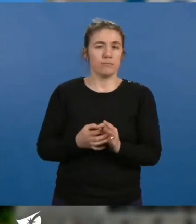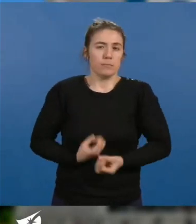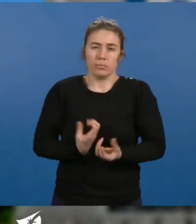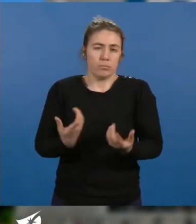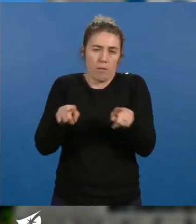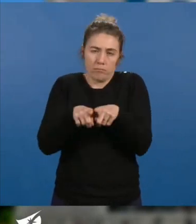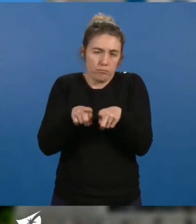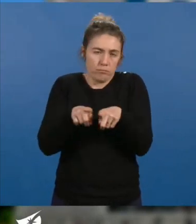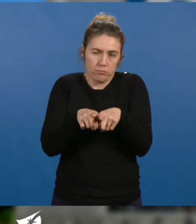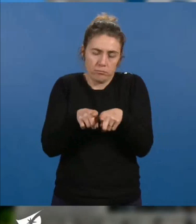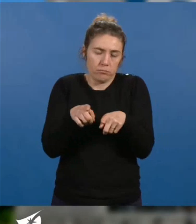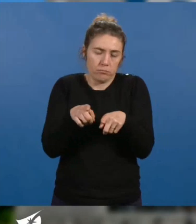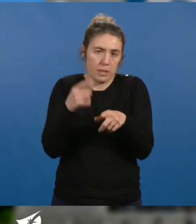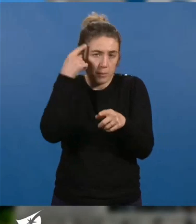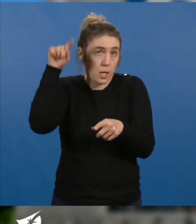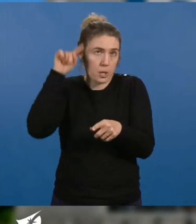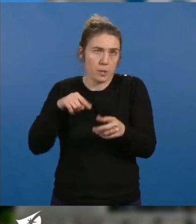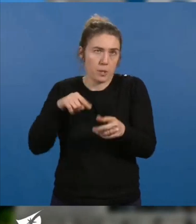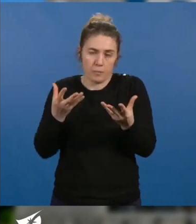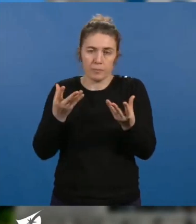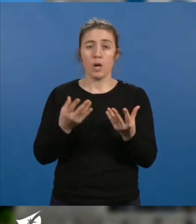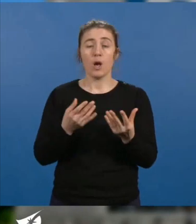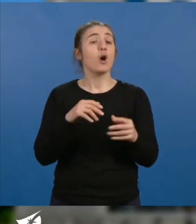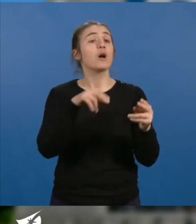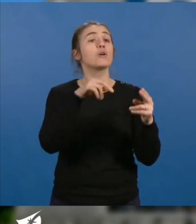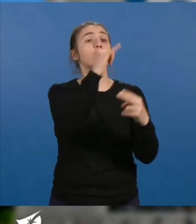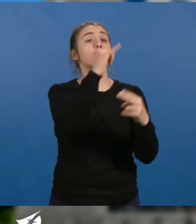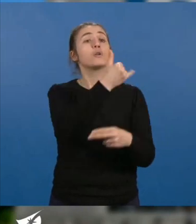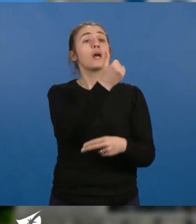en tout cas pour répondre en partie à Julien Bainvel,